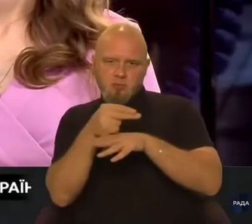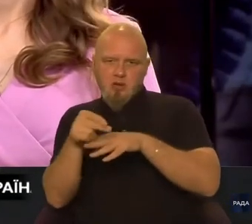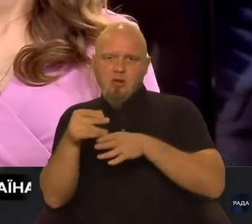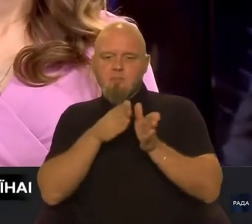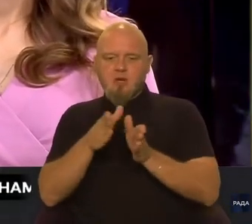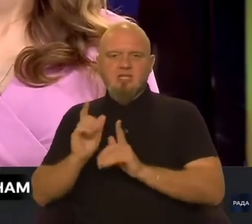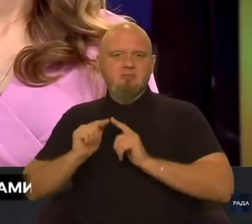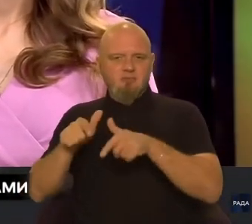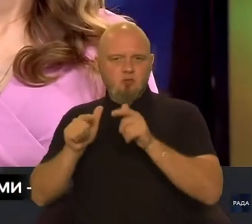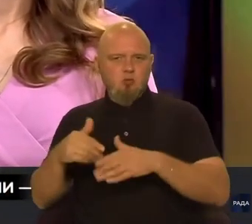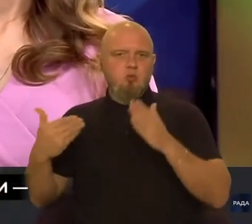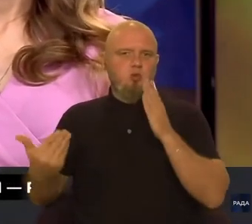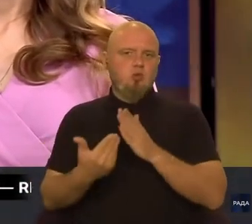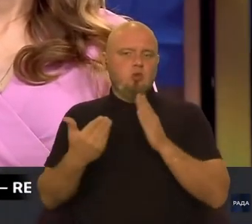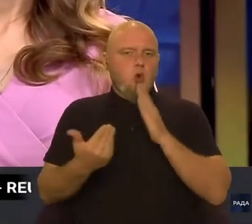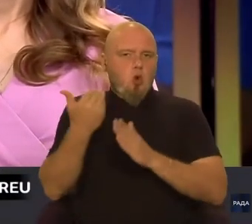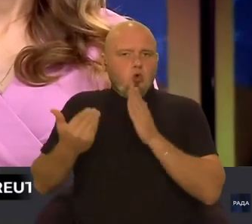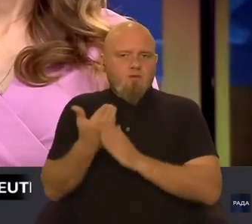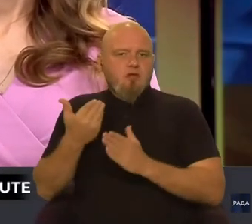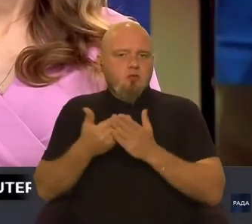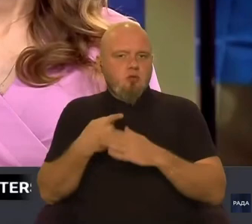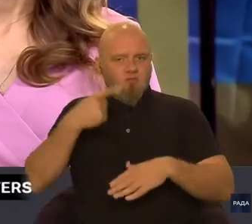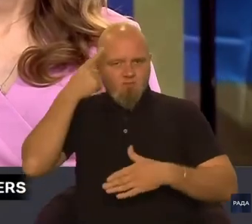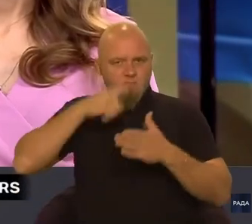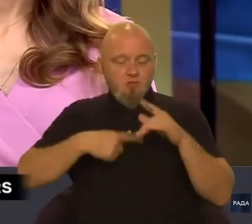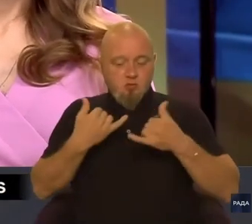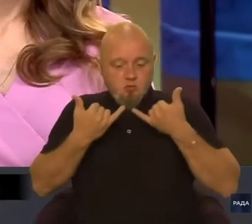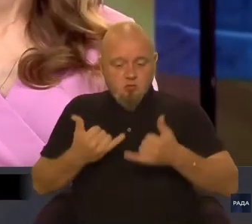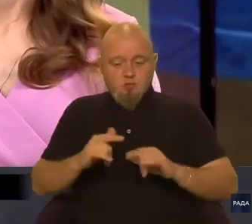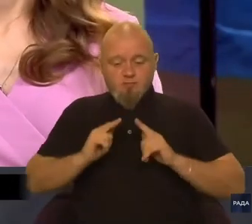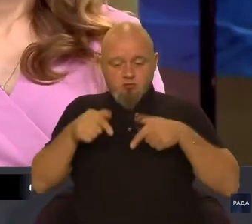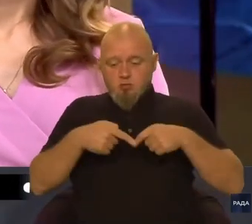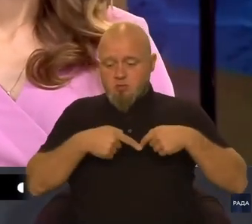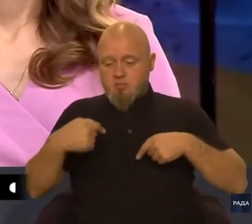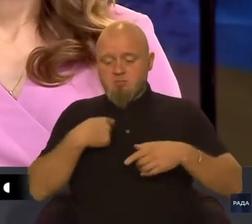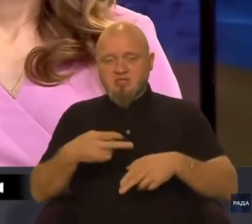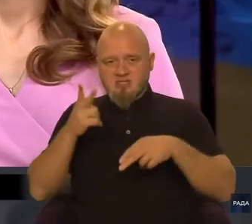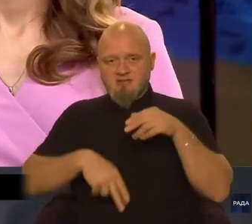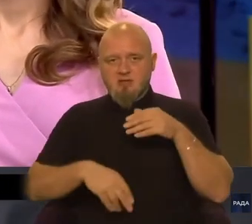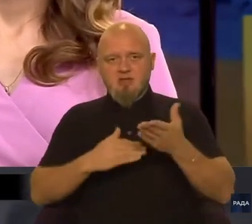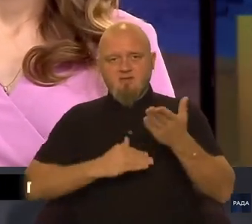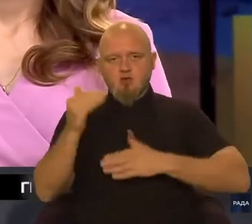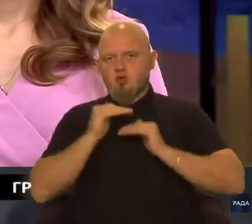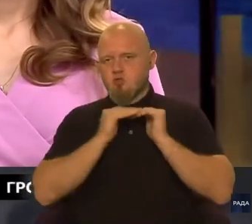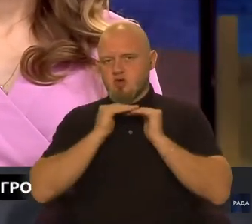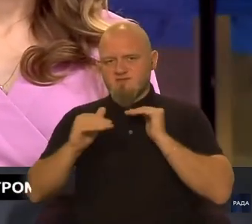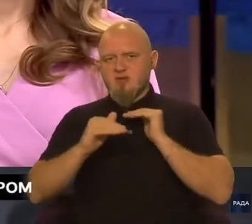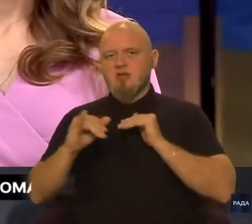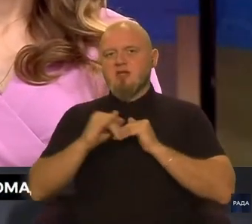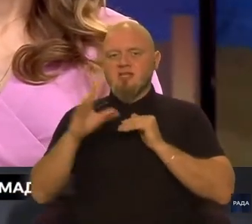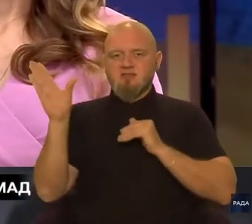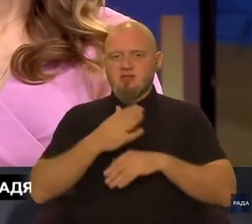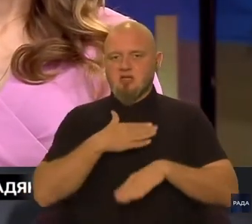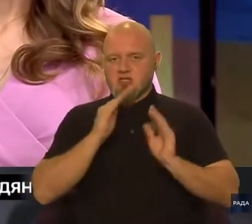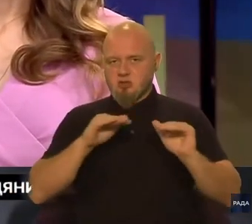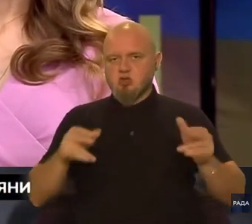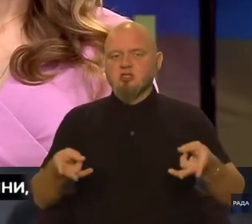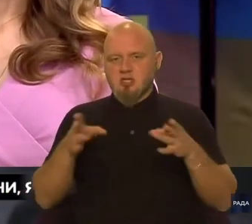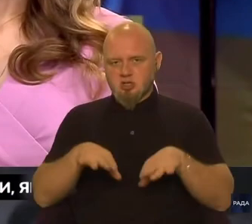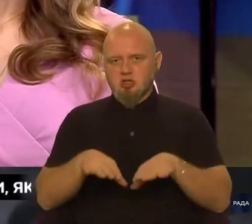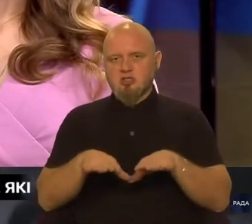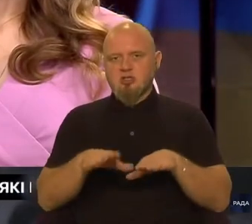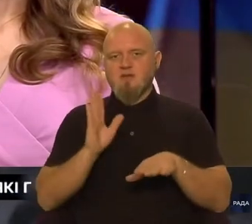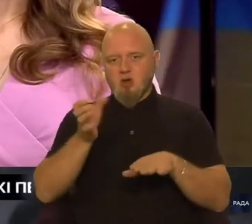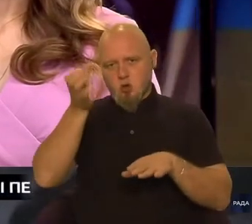механізми вступу оновили. Тобто я впевнений, що цю вступну кампанію ми завершимо на високому рівні, і всі наші діточки залишаться